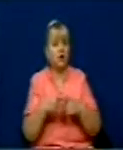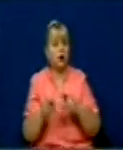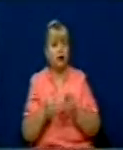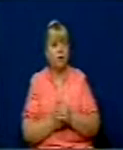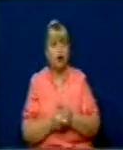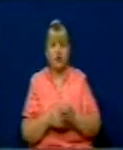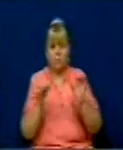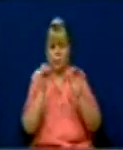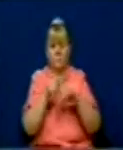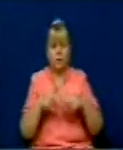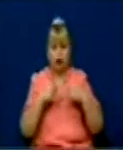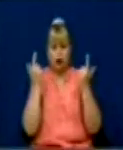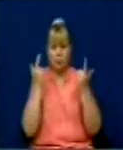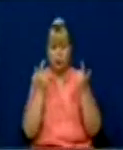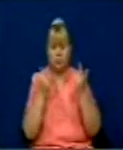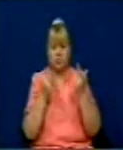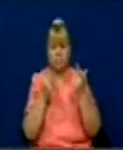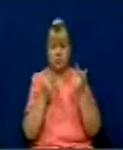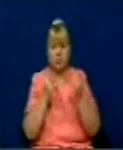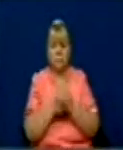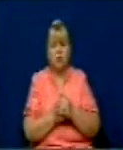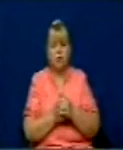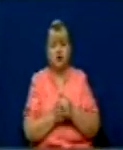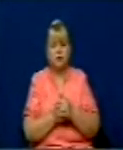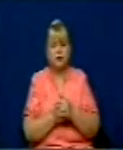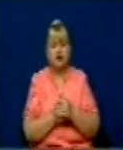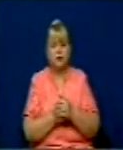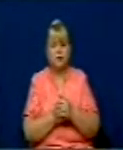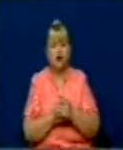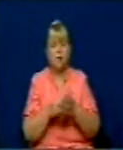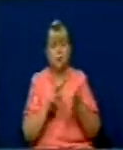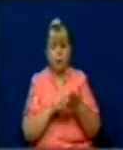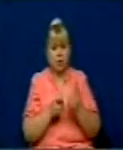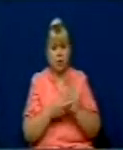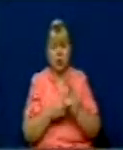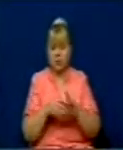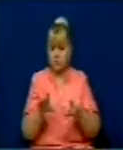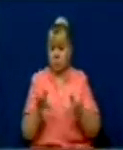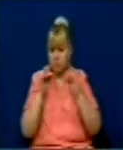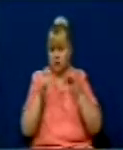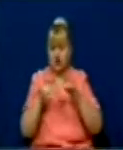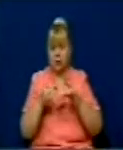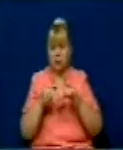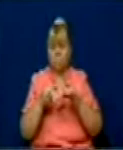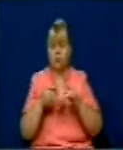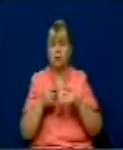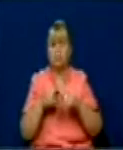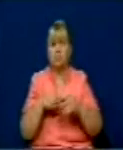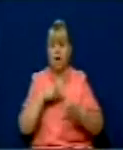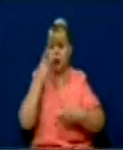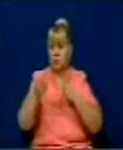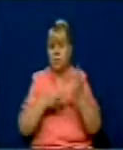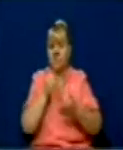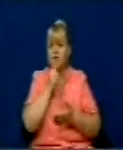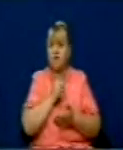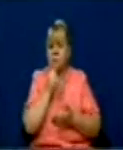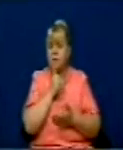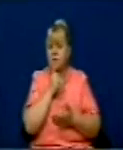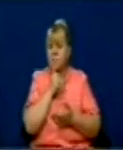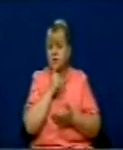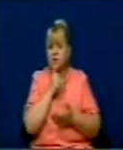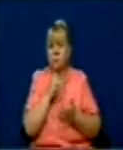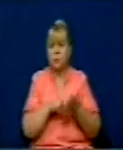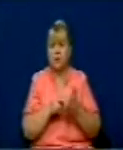ka kuptim që auditimin e subjekteve politike, ose për zgjithin auditorve për auditimin e pasqura e financiarit të subjekteve